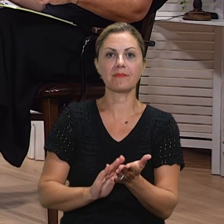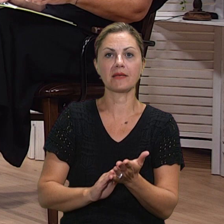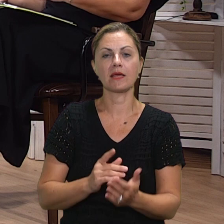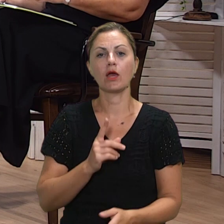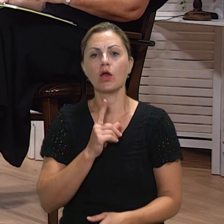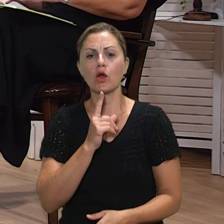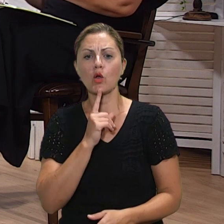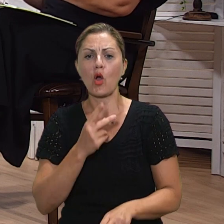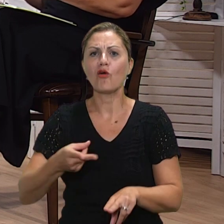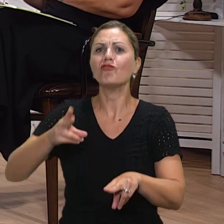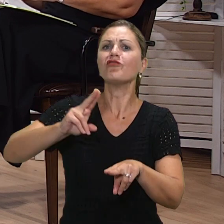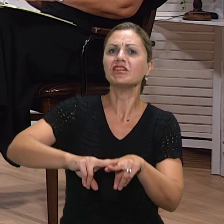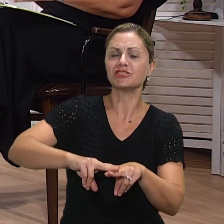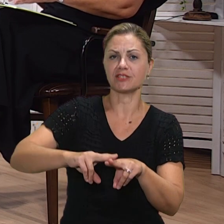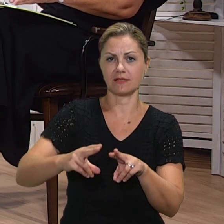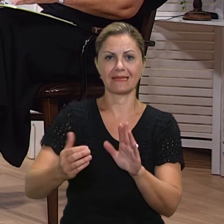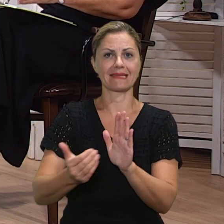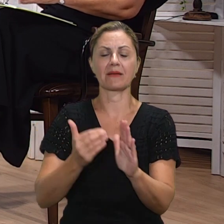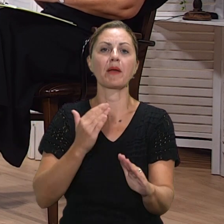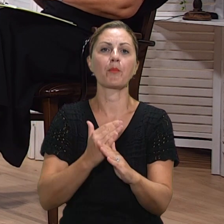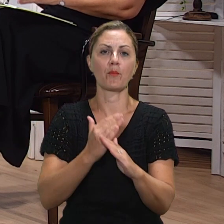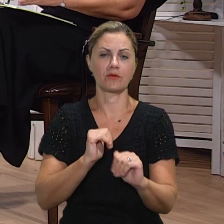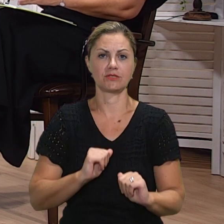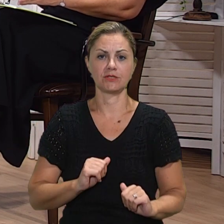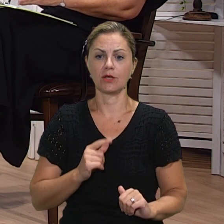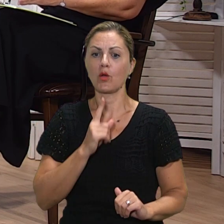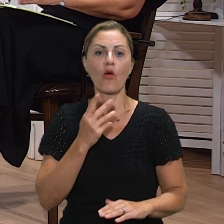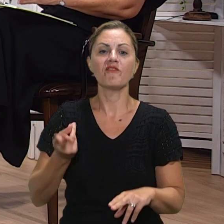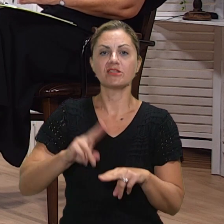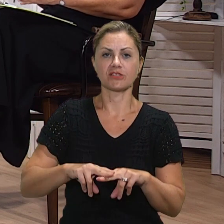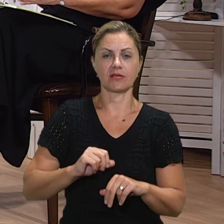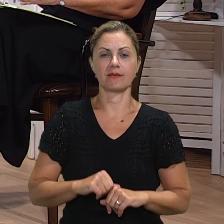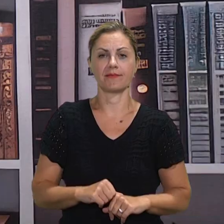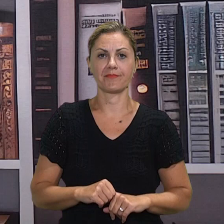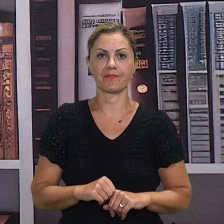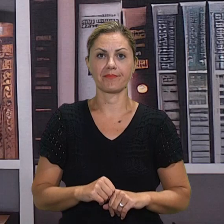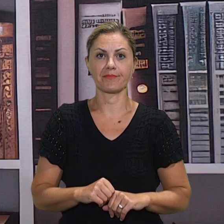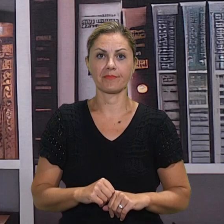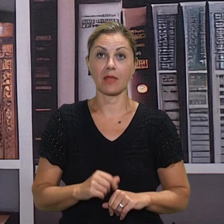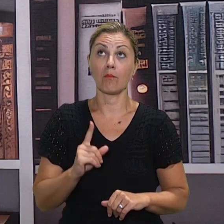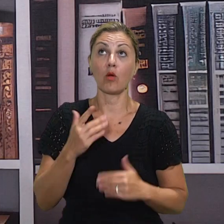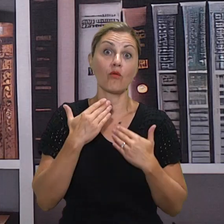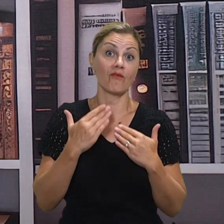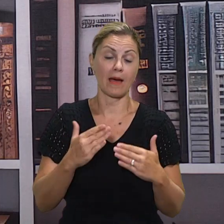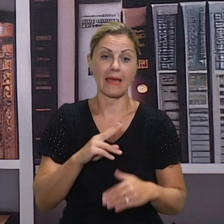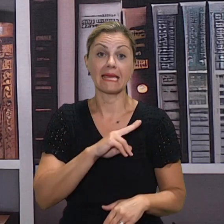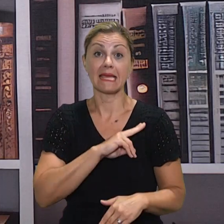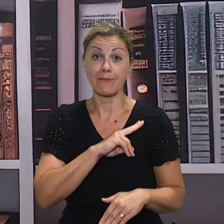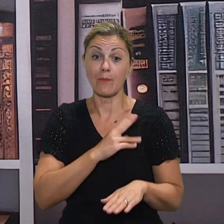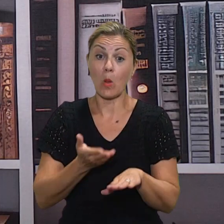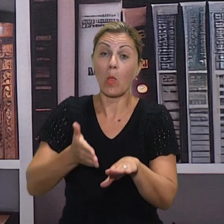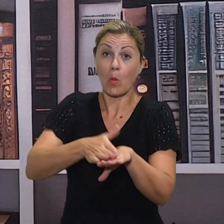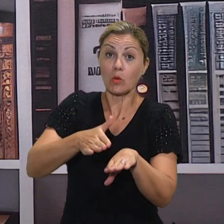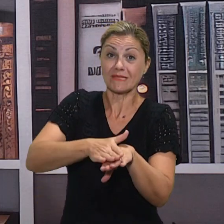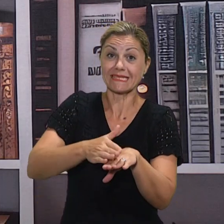pa ih možda treba više pružiti znanja i potice da idu još naprijed? Bogu hvala imamo dopunsku i dodatnu nastavu